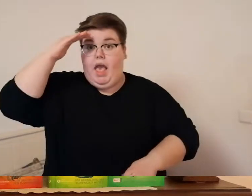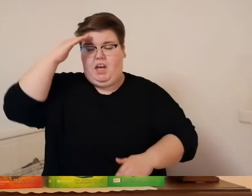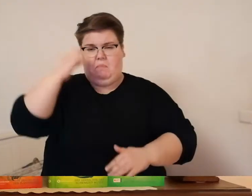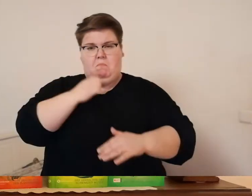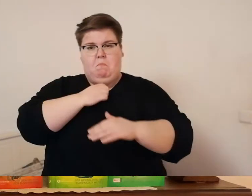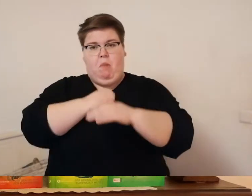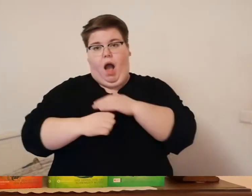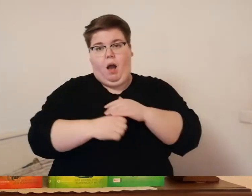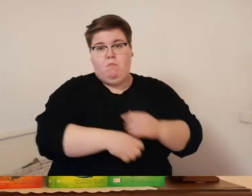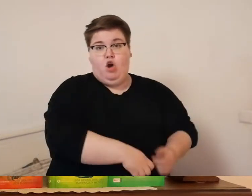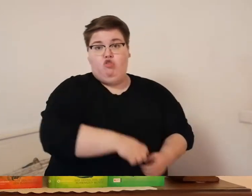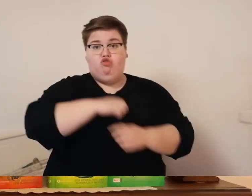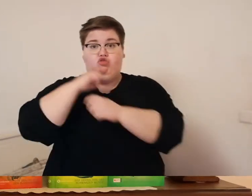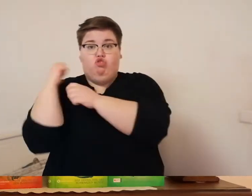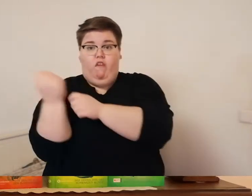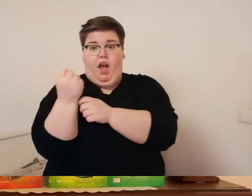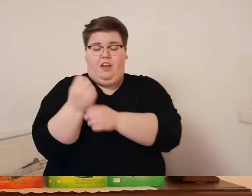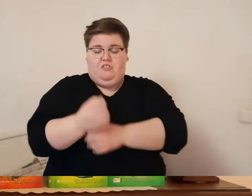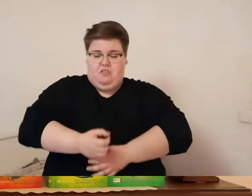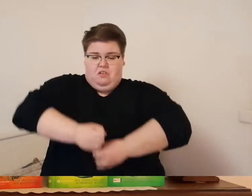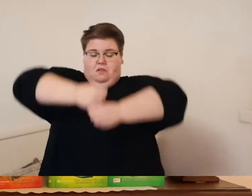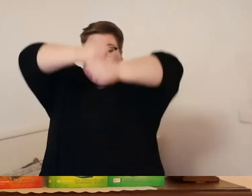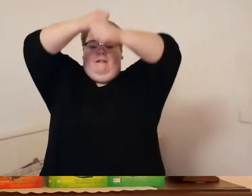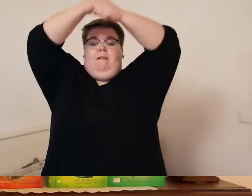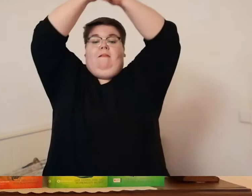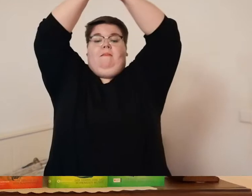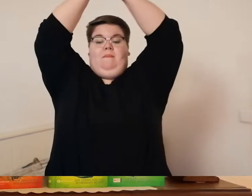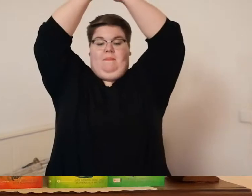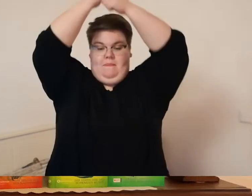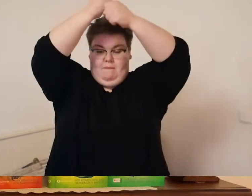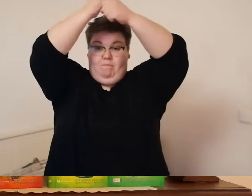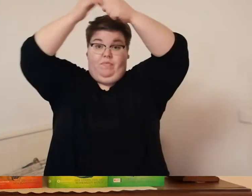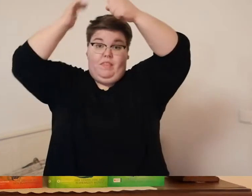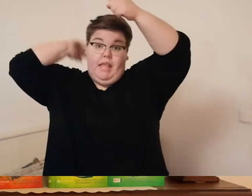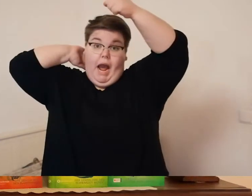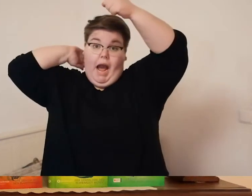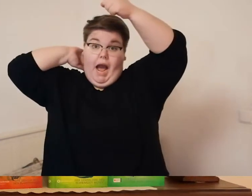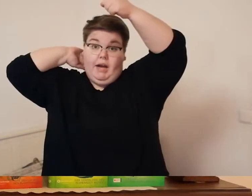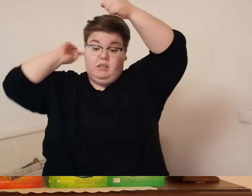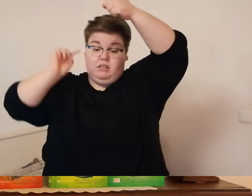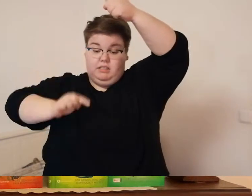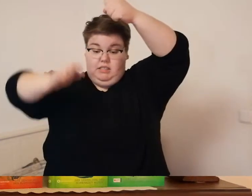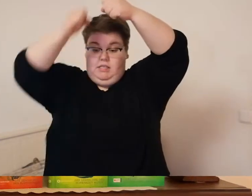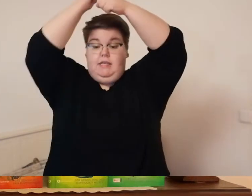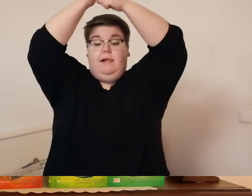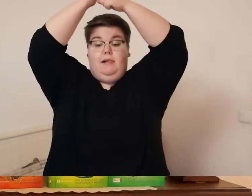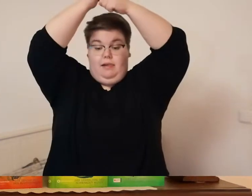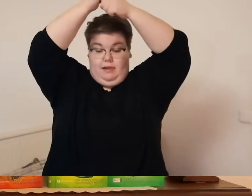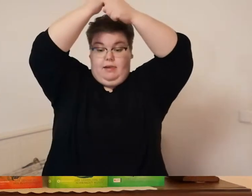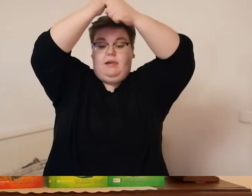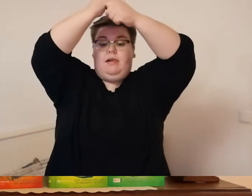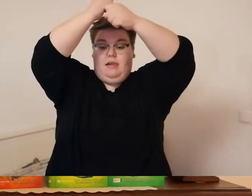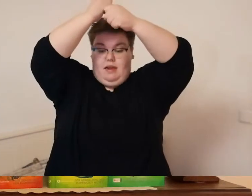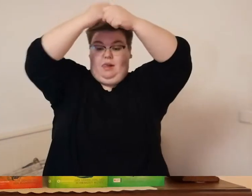gewartet rasch hob er das schwert über den kopf und zielte damit auf den nacken der bestie um ihr den